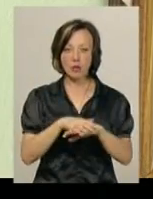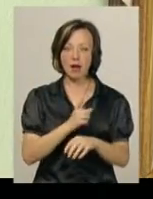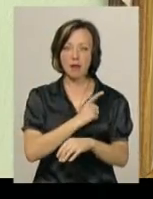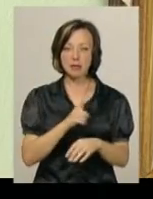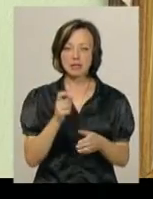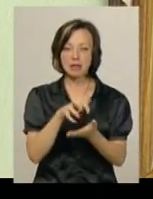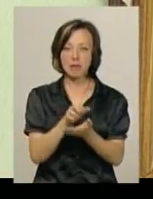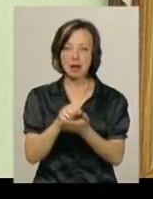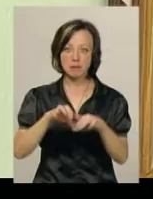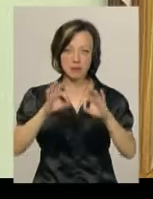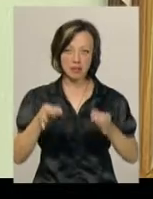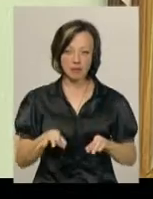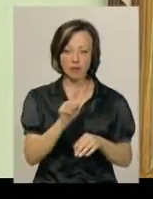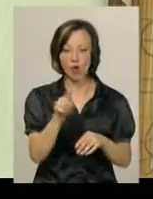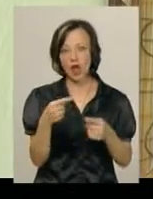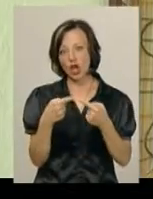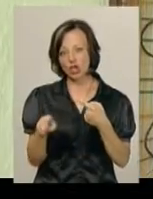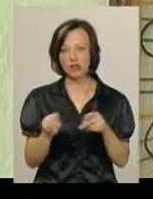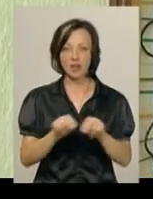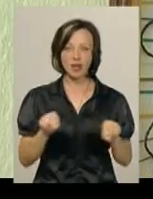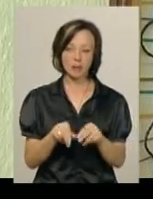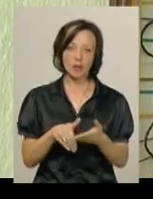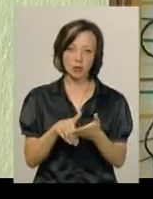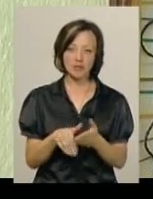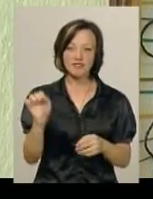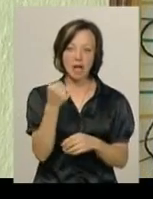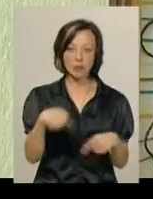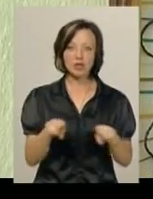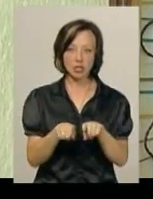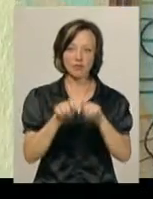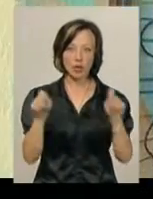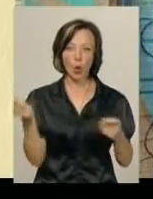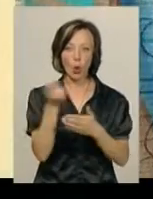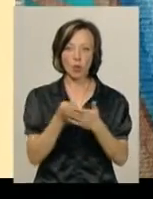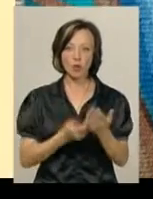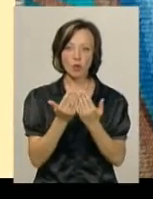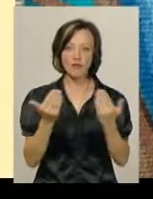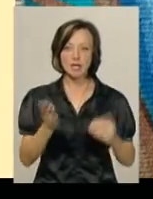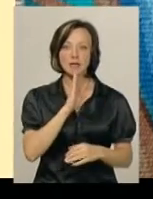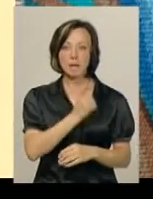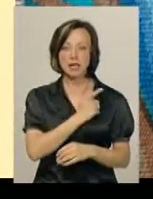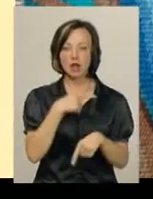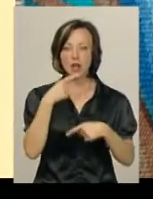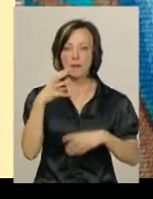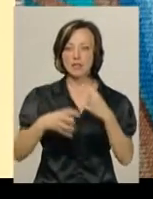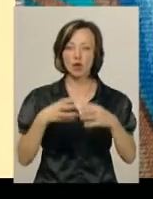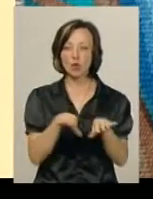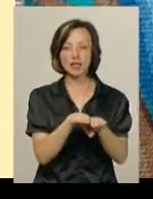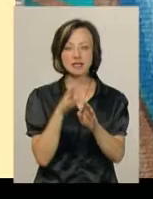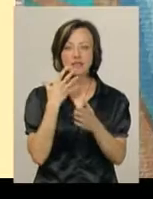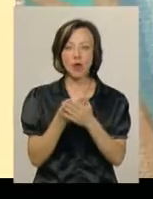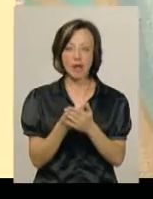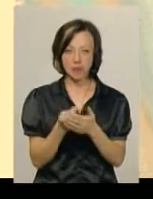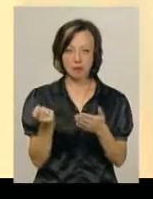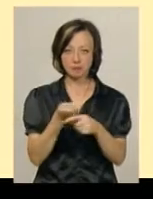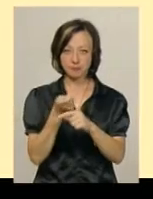декоративно-ужитковим мистецтвом, вона і інші викладачі і методисти в серпні теж відкриють художню виставку. Майстриня каже, на міжнародний рівень зі своїми